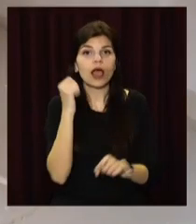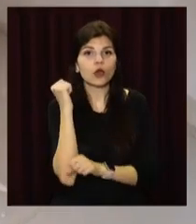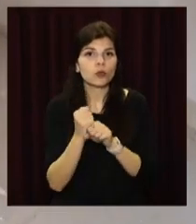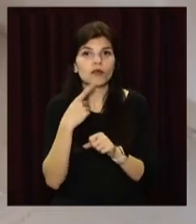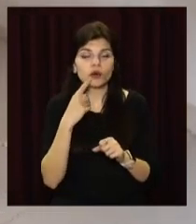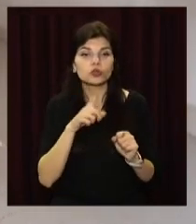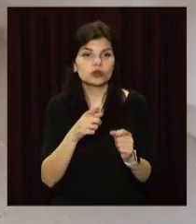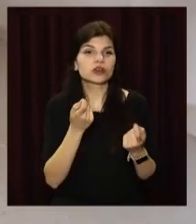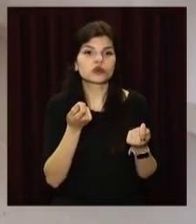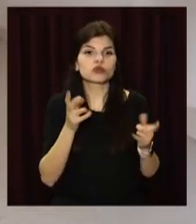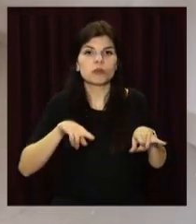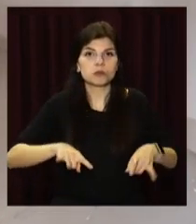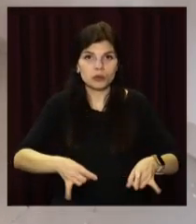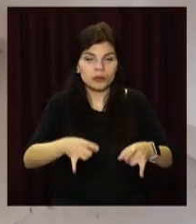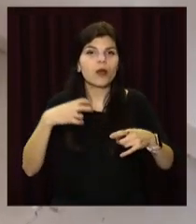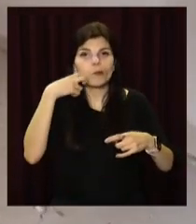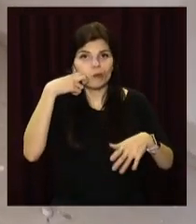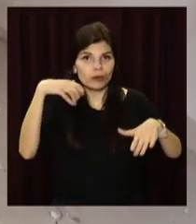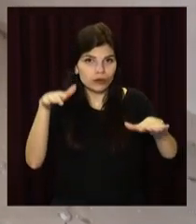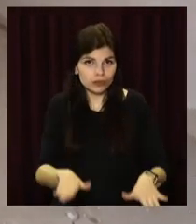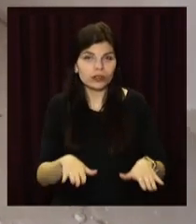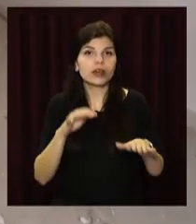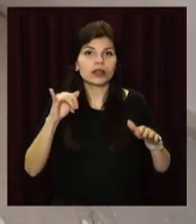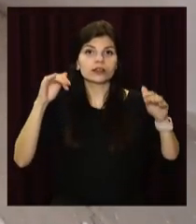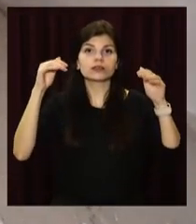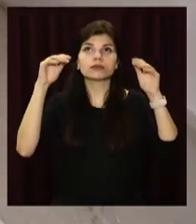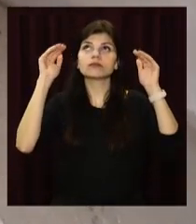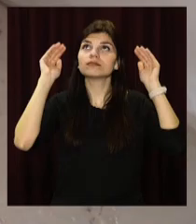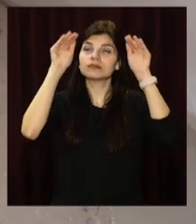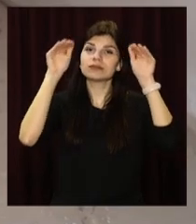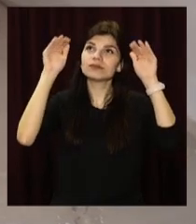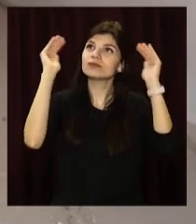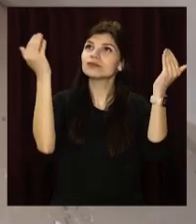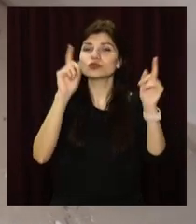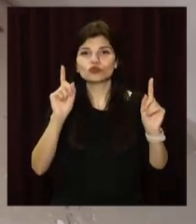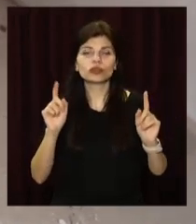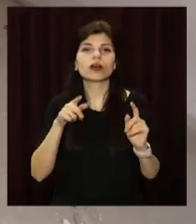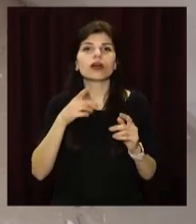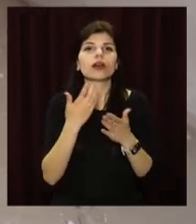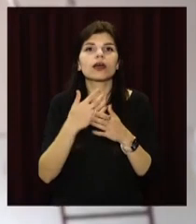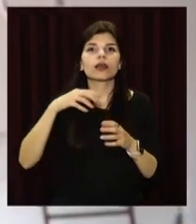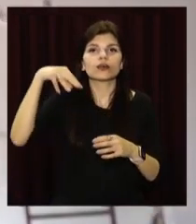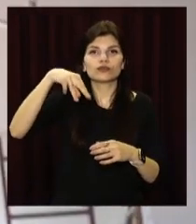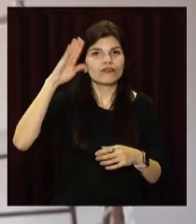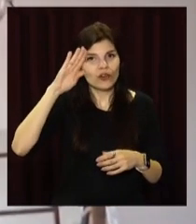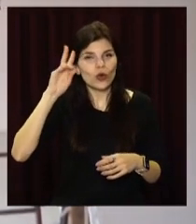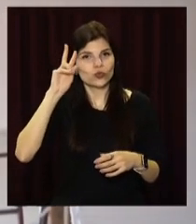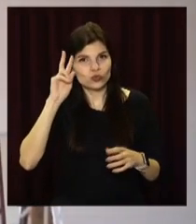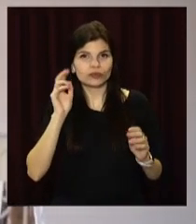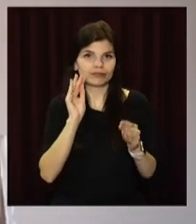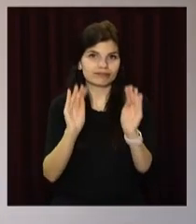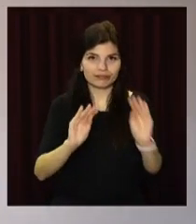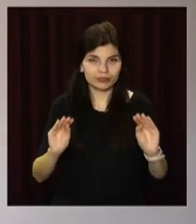залишилося покласти кахель, ліноліум та облаштувати стелю. Потім встановлять сантехніку. Всередині амбулаторії будуть кабінети для